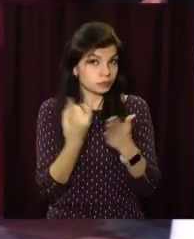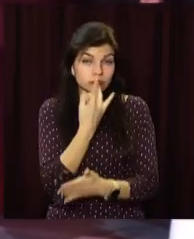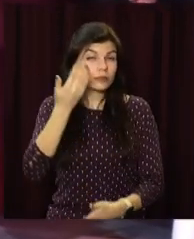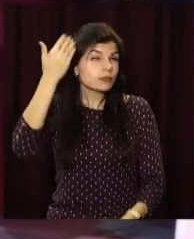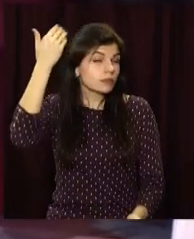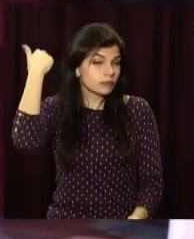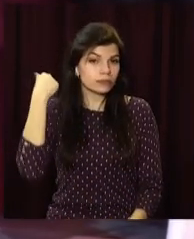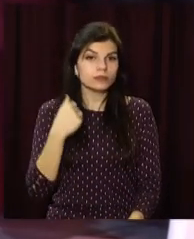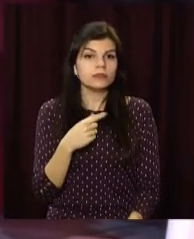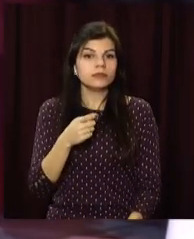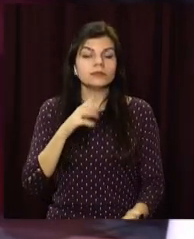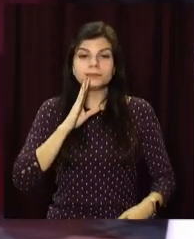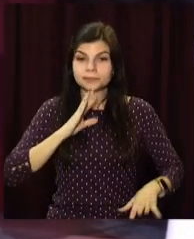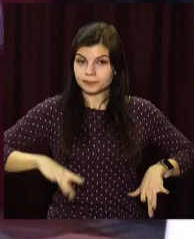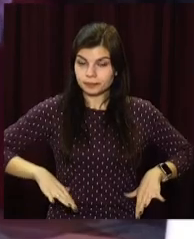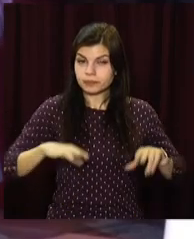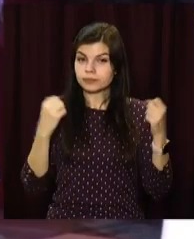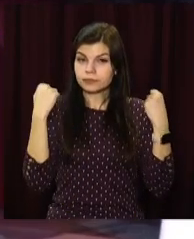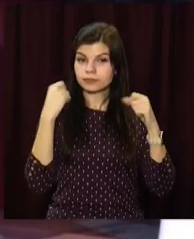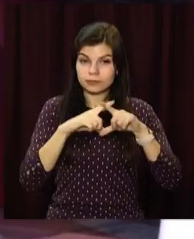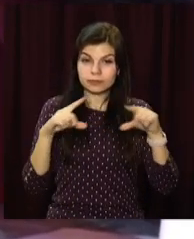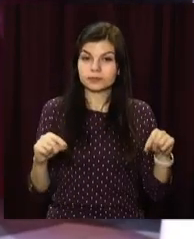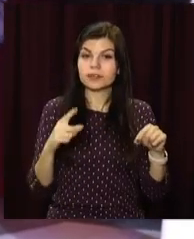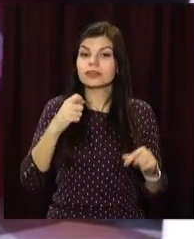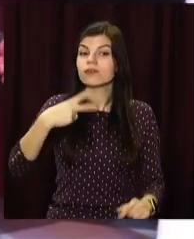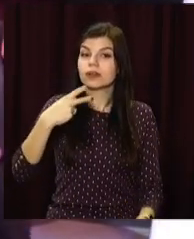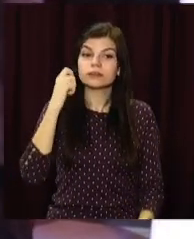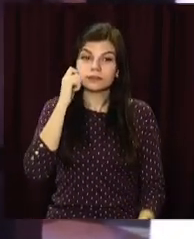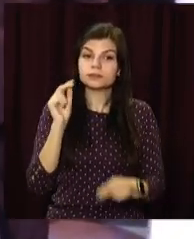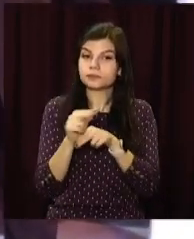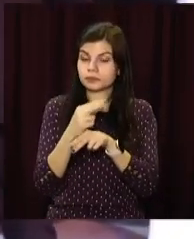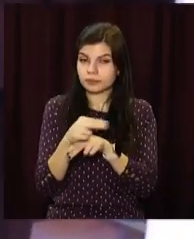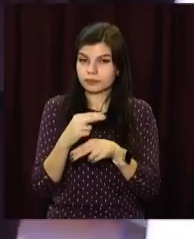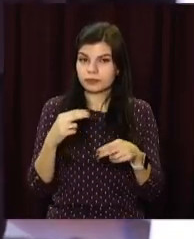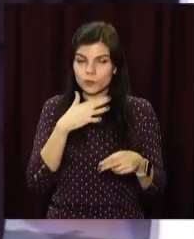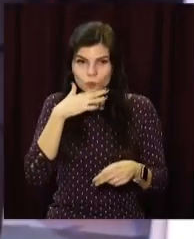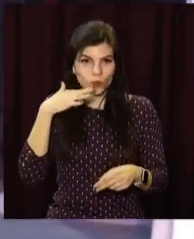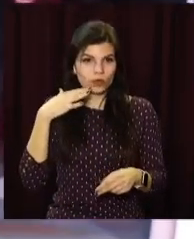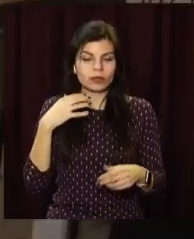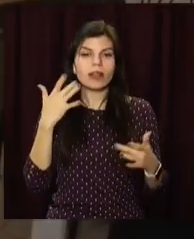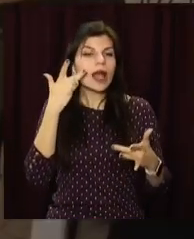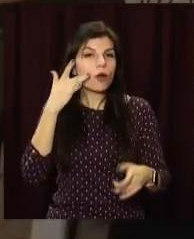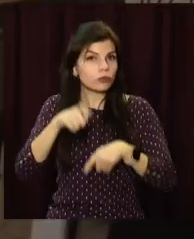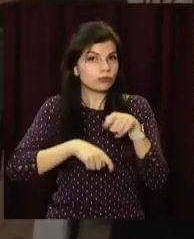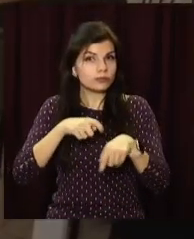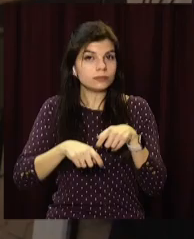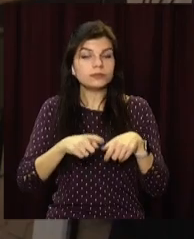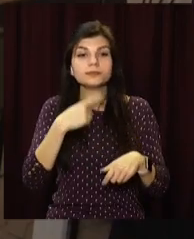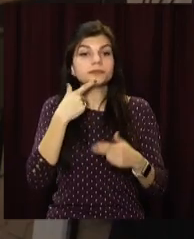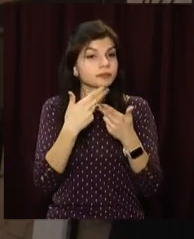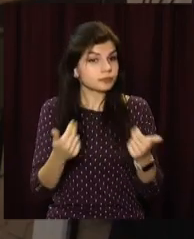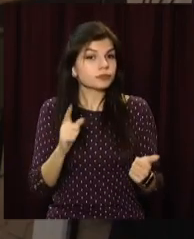Світлана Фоміна працює тренеркою спортивної школи. За 20 років виховала чимало талановитих легкоатлетів. Зізнається,